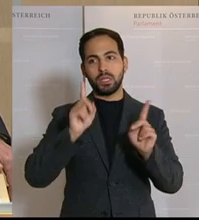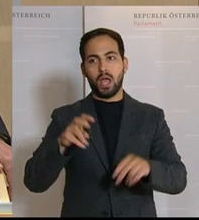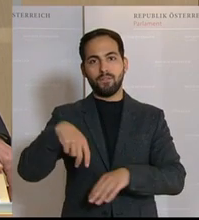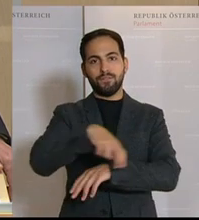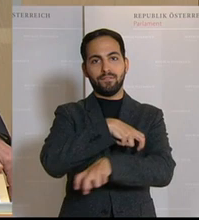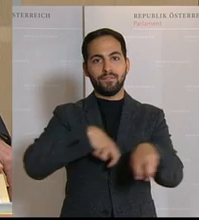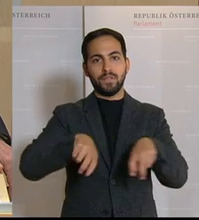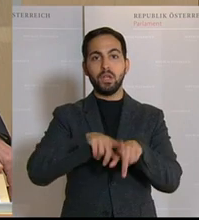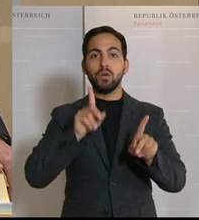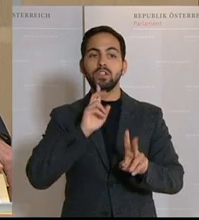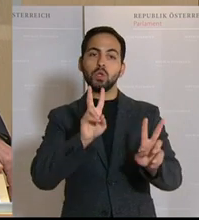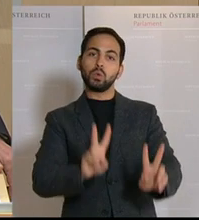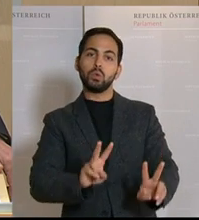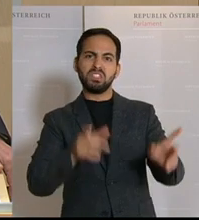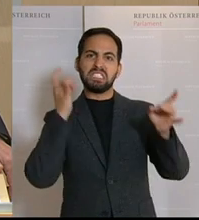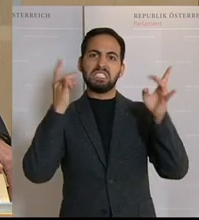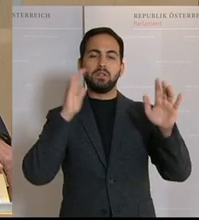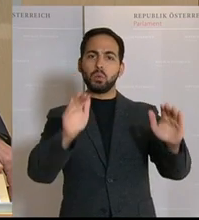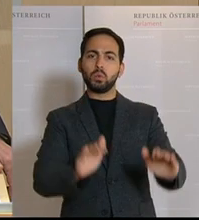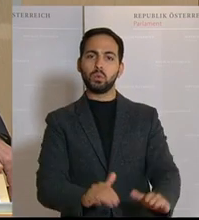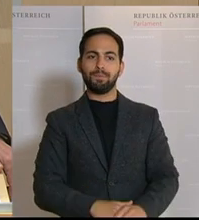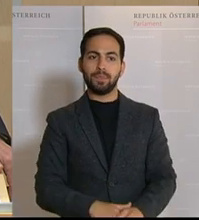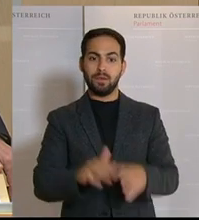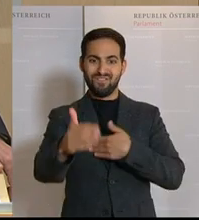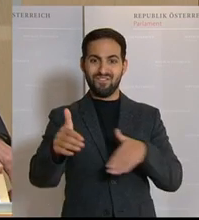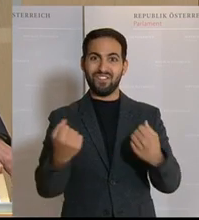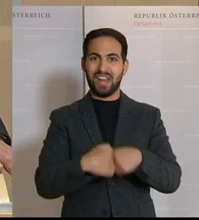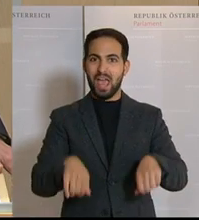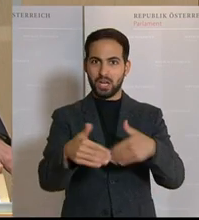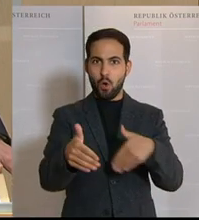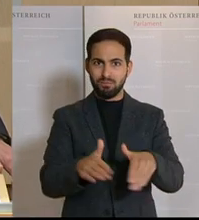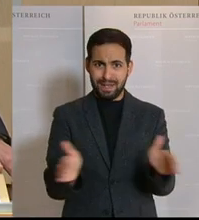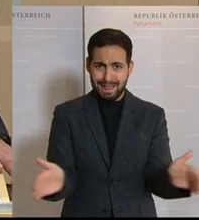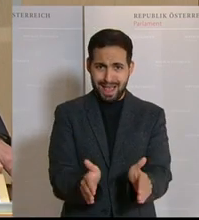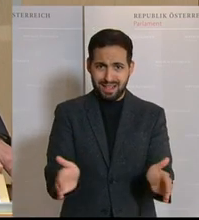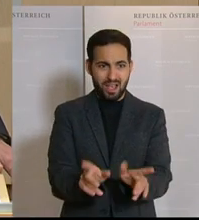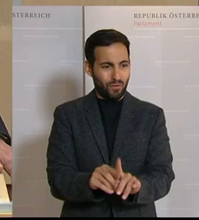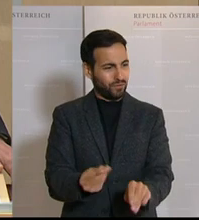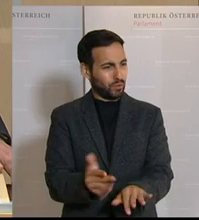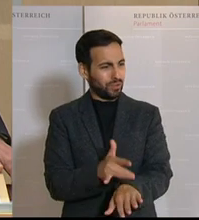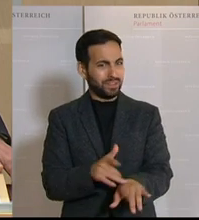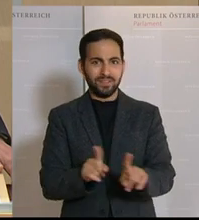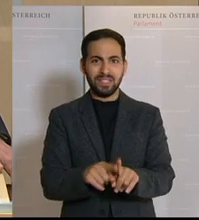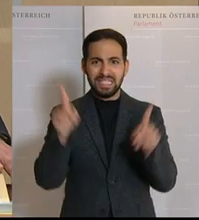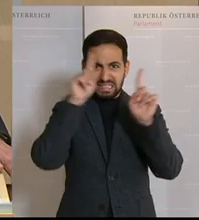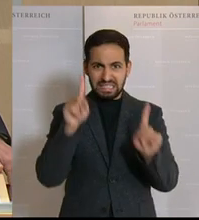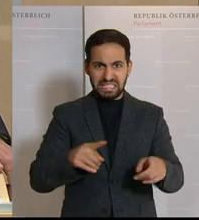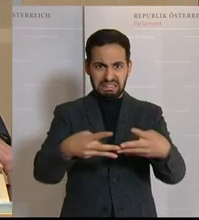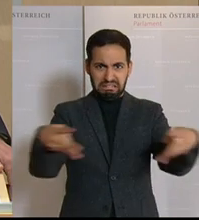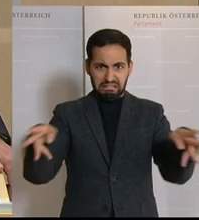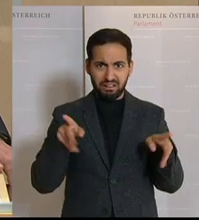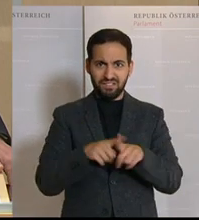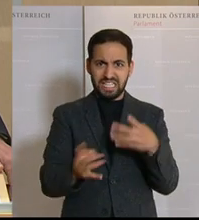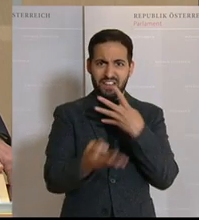und Verulanten ruhig zu stellen. Dieser Freiraum ist in seiner Konstruktion sehr klein und erweckt den Eindruck von einem Tiergehege- bzw.